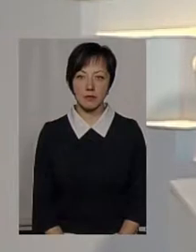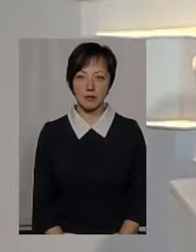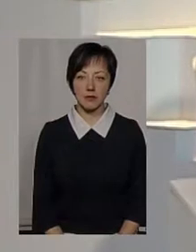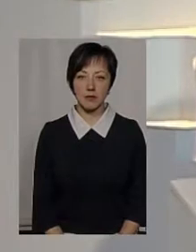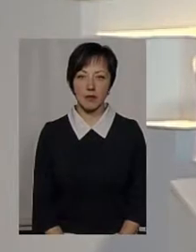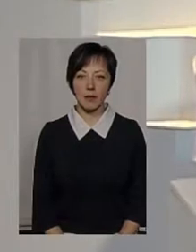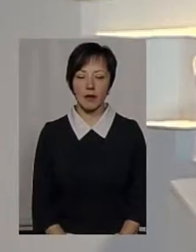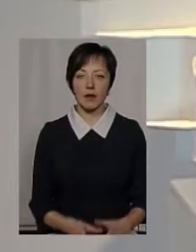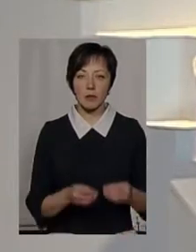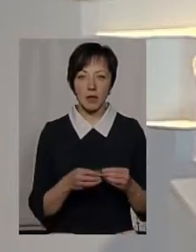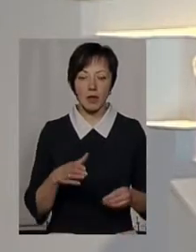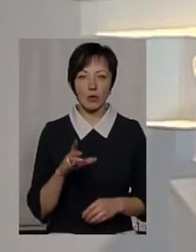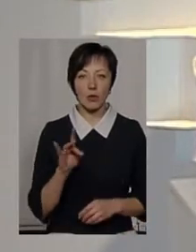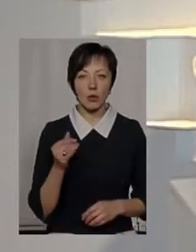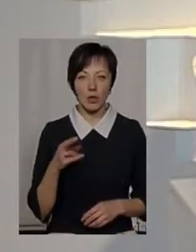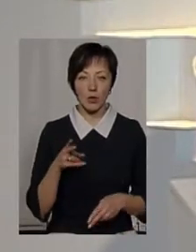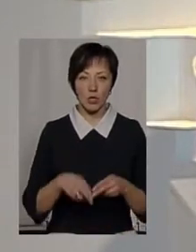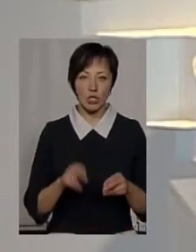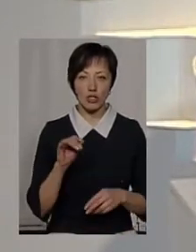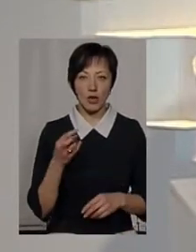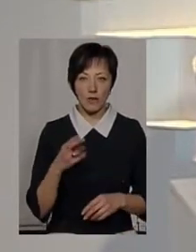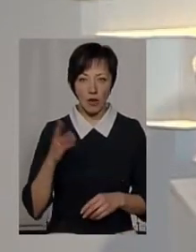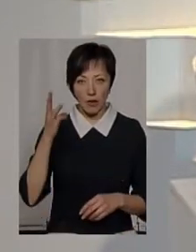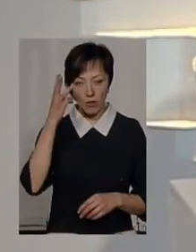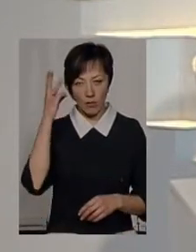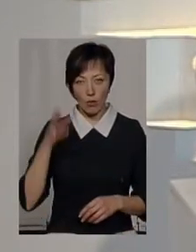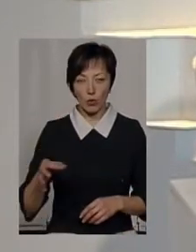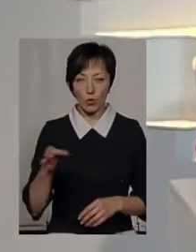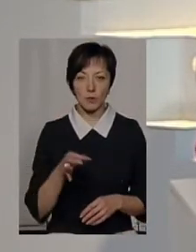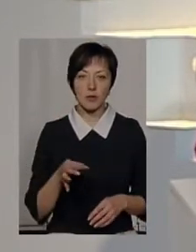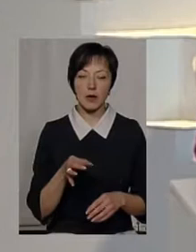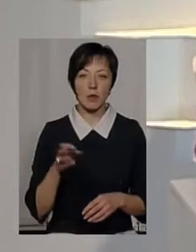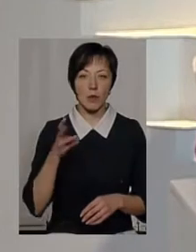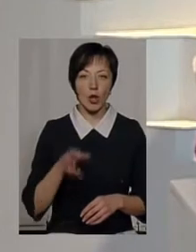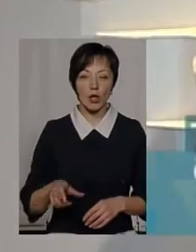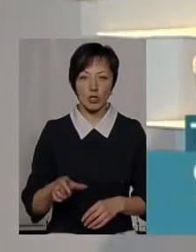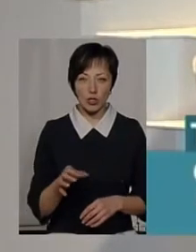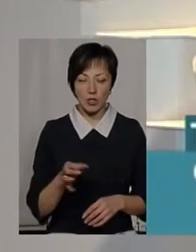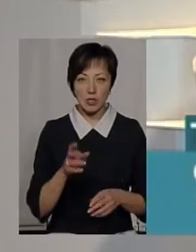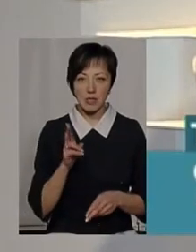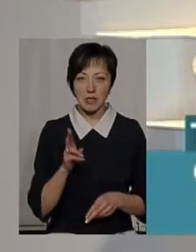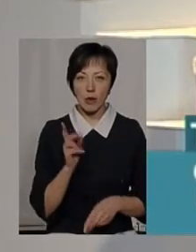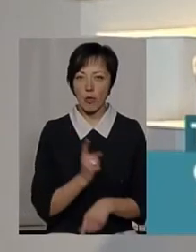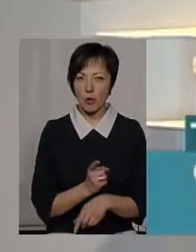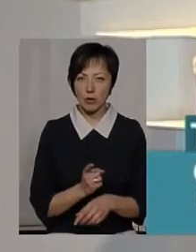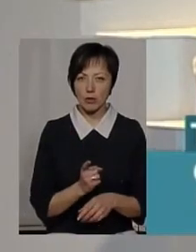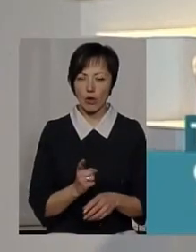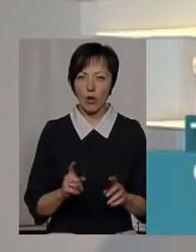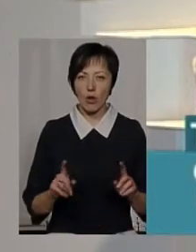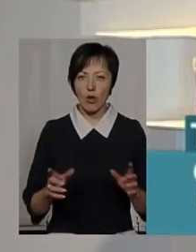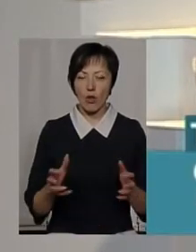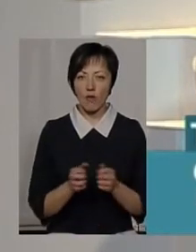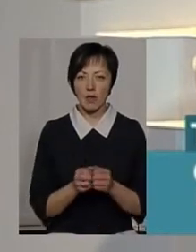З 15 грудня і до кінця червня у водойми Хмельниччини заборонено ловити раків. Задля чого таке